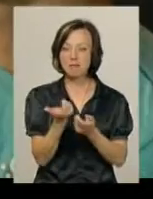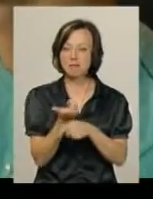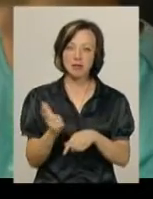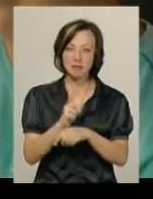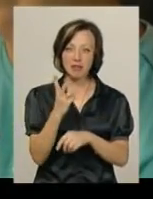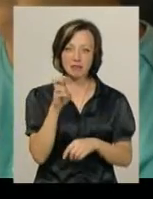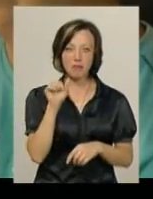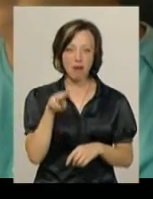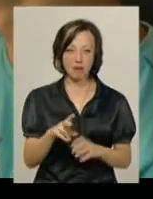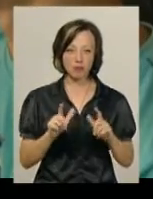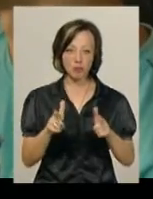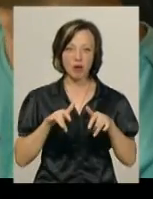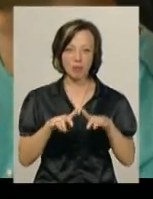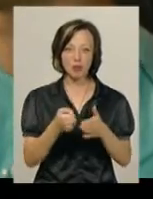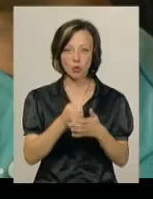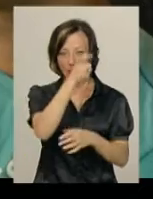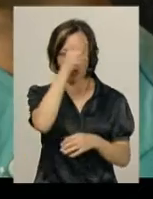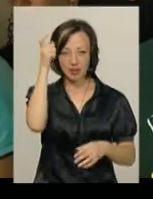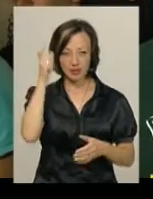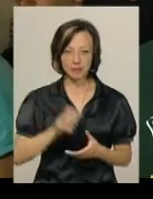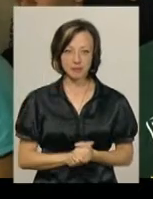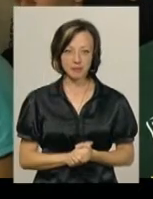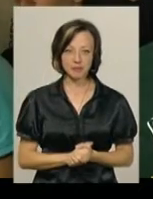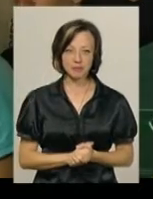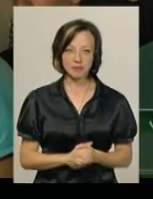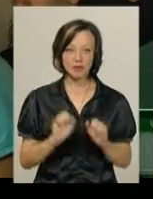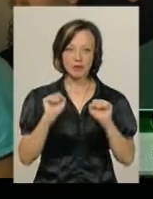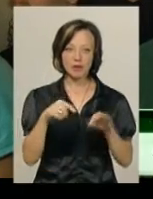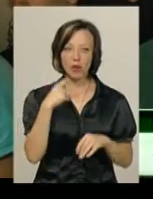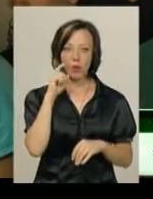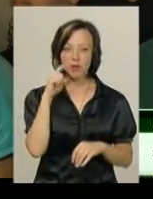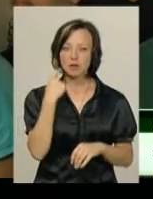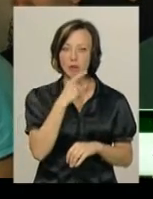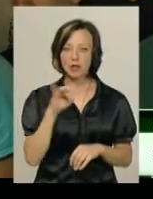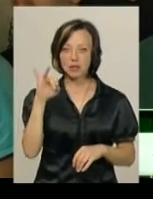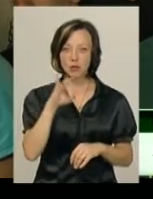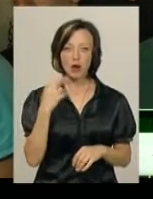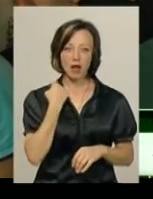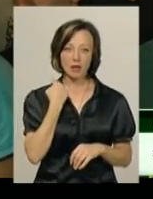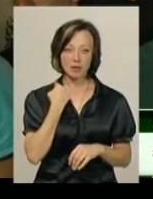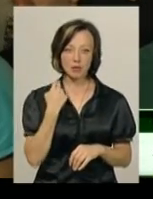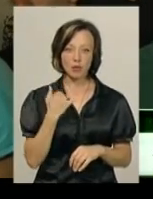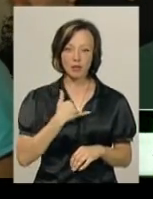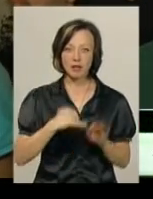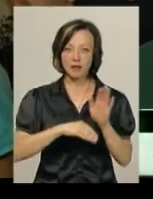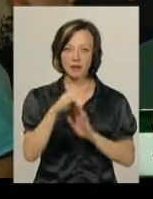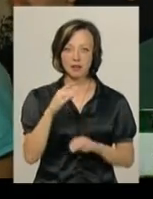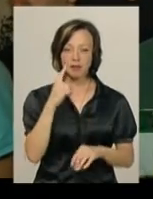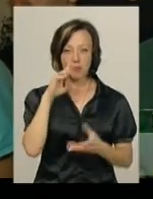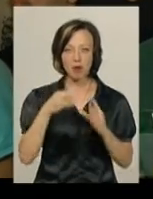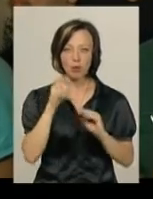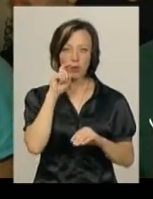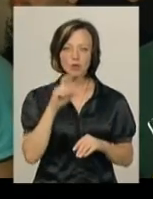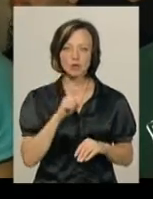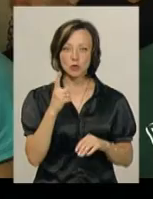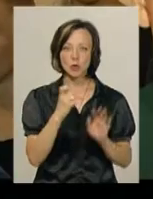балів під час вступної кампанії до академії. Задавав українську мову, історію і англійську. В мене найвищий бал з української мови –